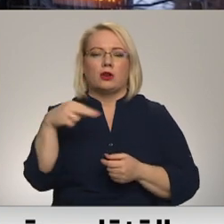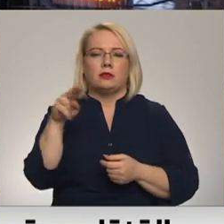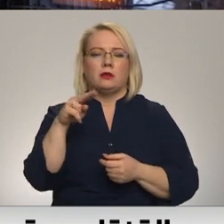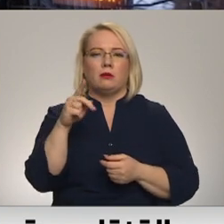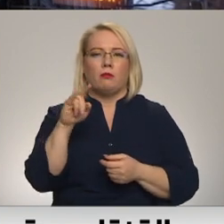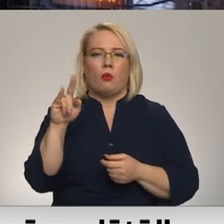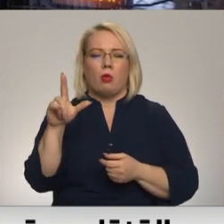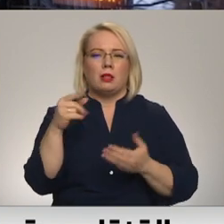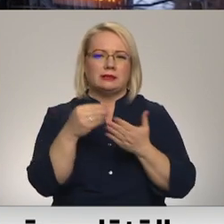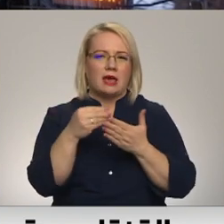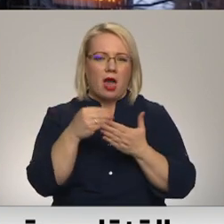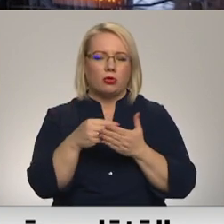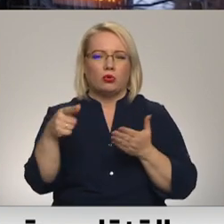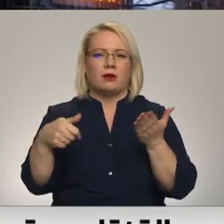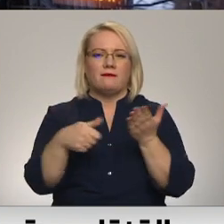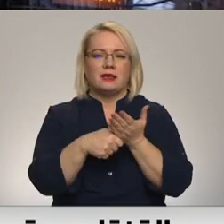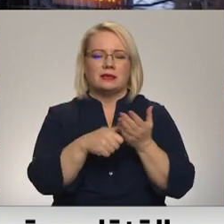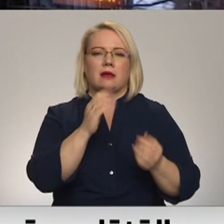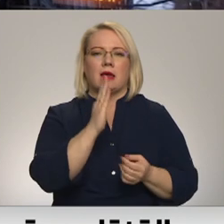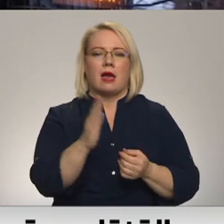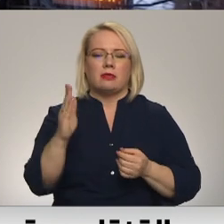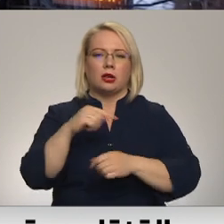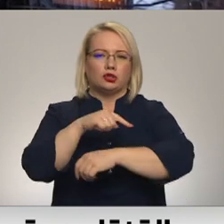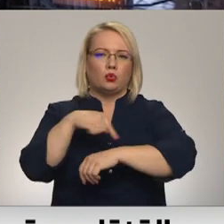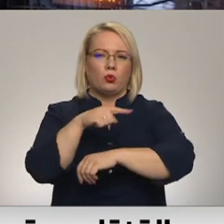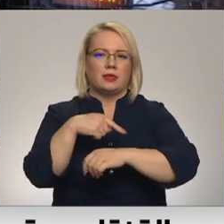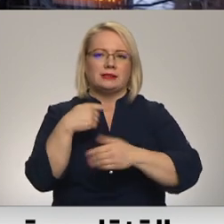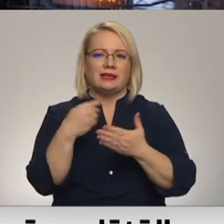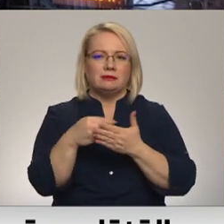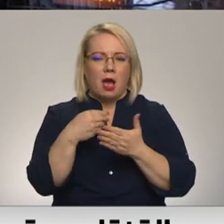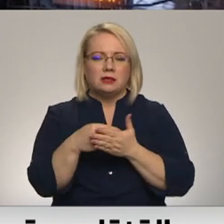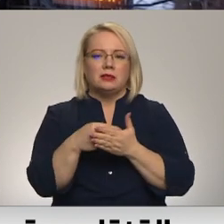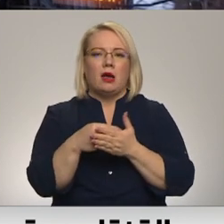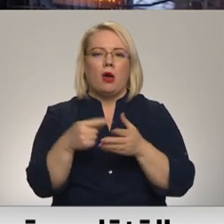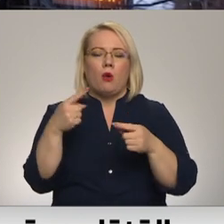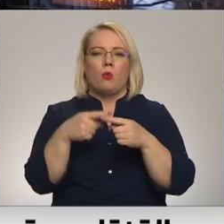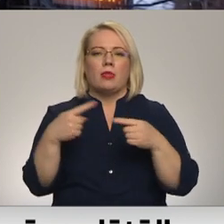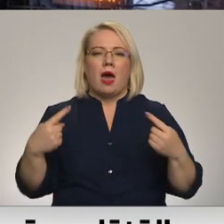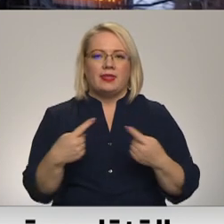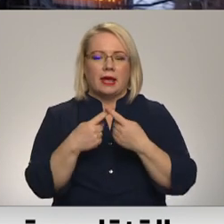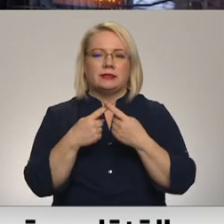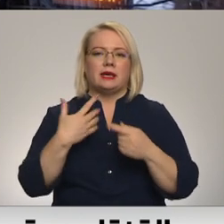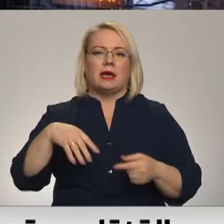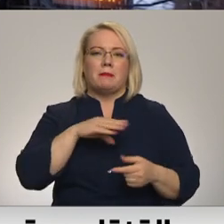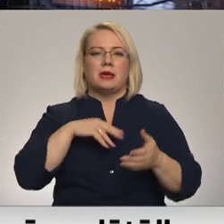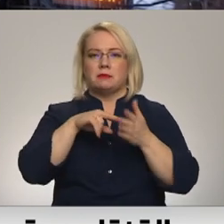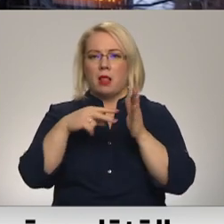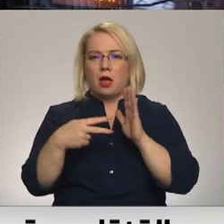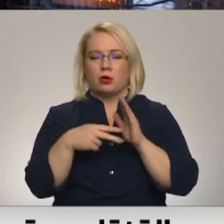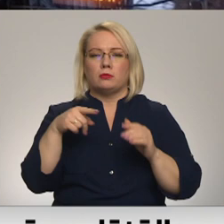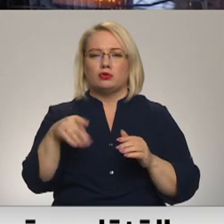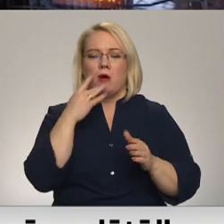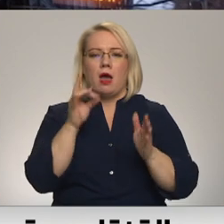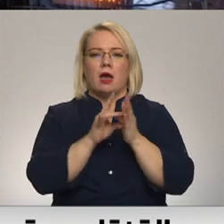kur fiksēt ir katras šīs stundas izmaksajā un attiecīgi mēs plānojam šotie